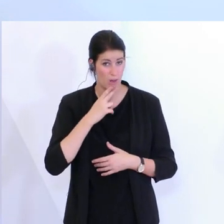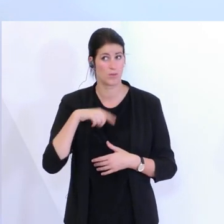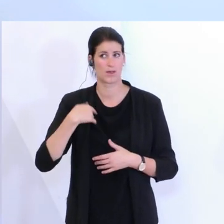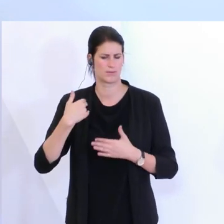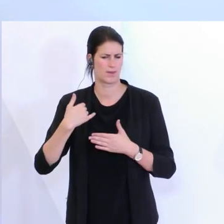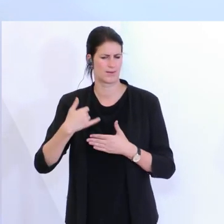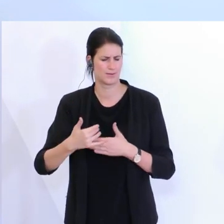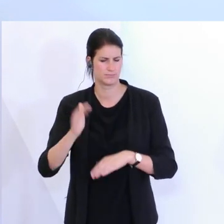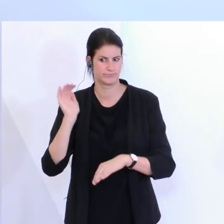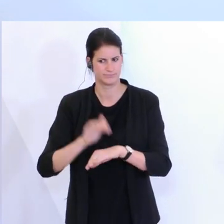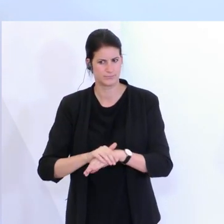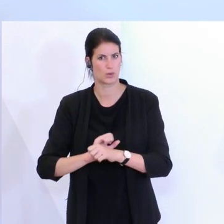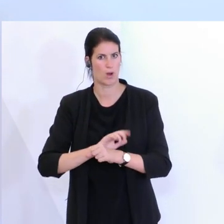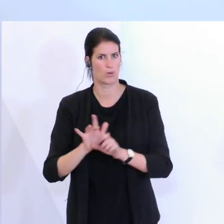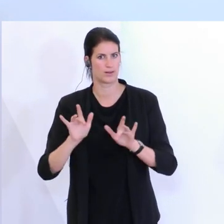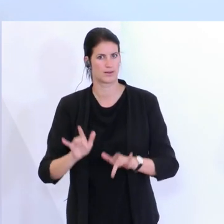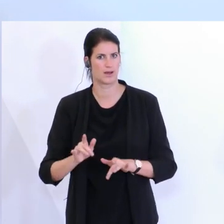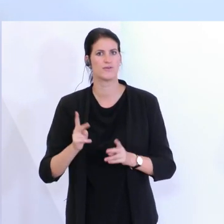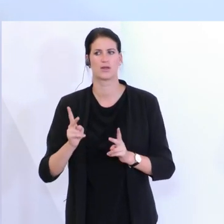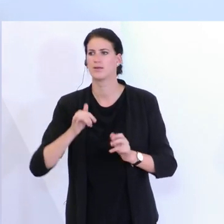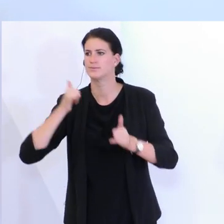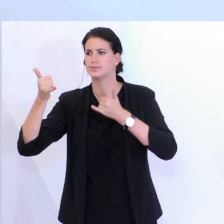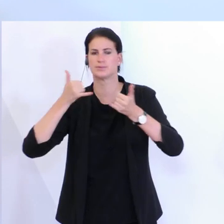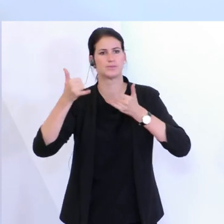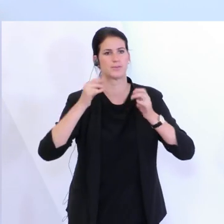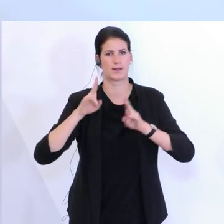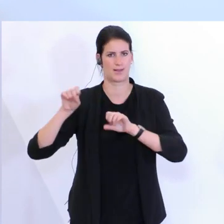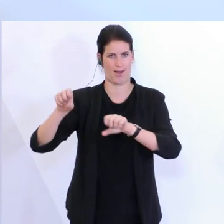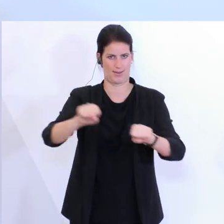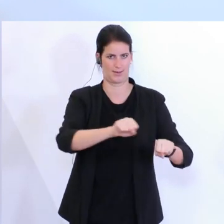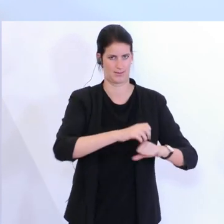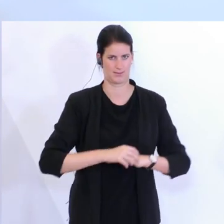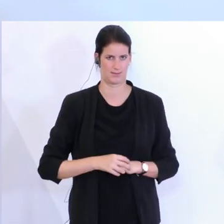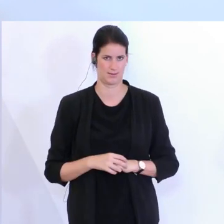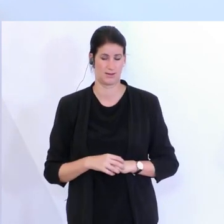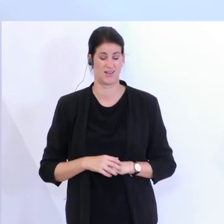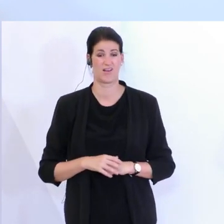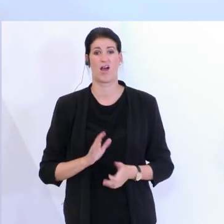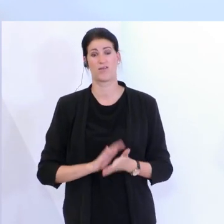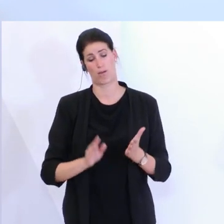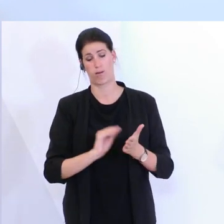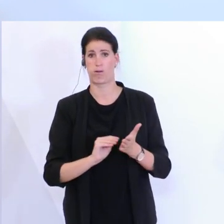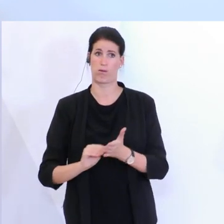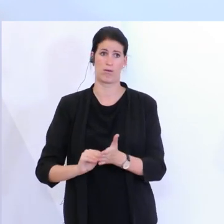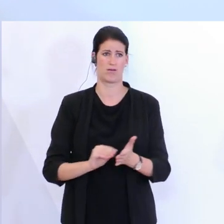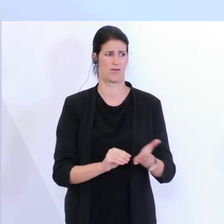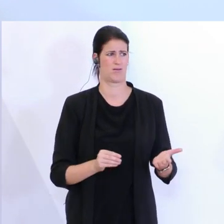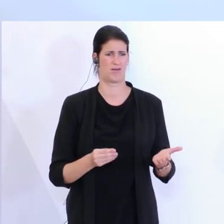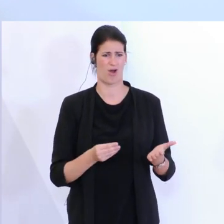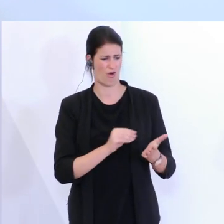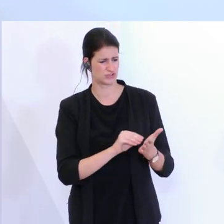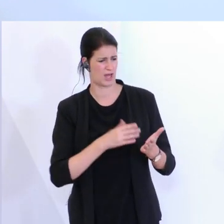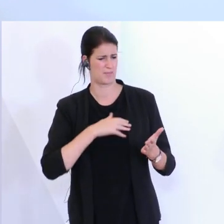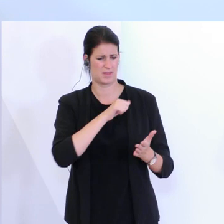bringt mir nichts, wenn ich hier die doppelte Arbeit habe, indem ich eine Zettelwirtschaft im Jahre 2020 beginnen muss, wo es jede Menge technischere Lösungen schon gibt